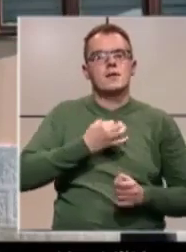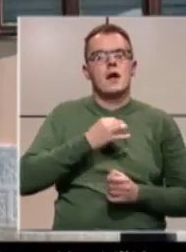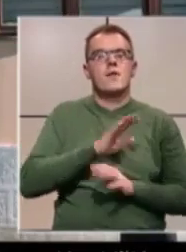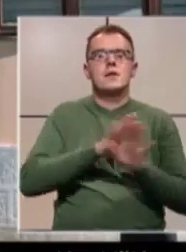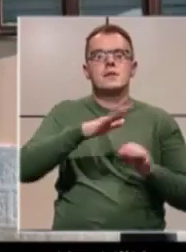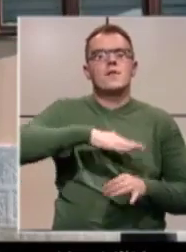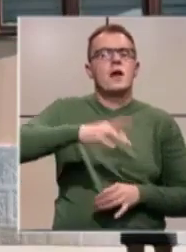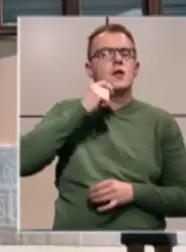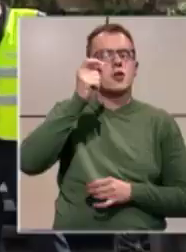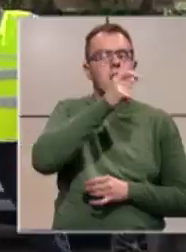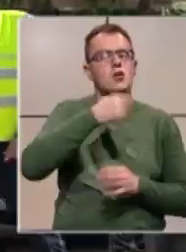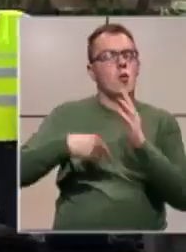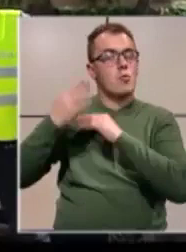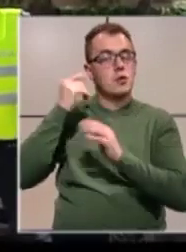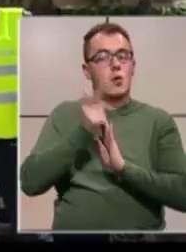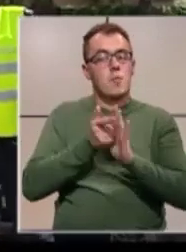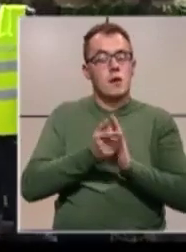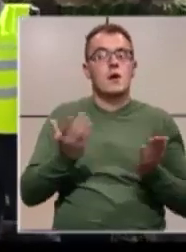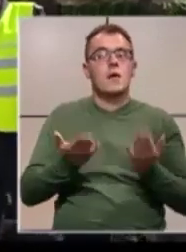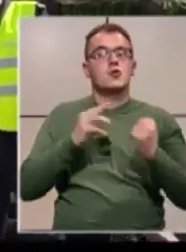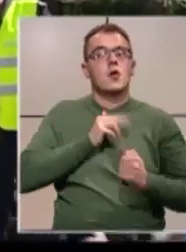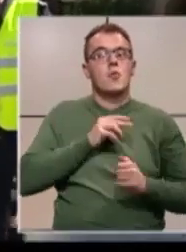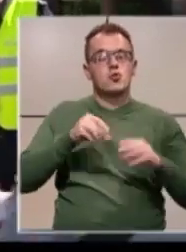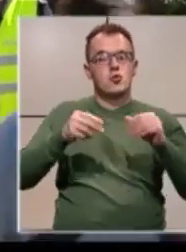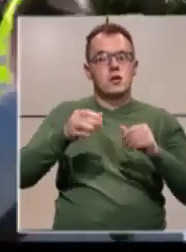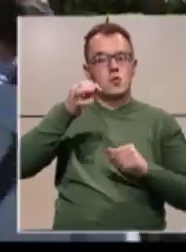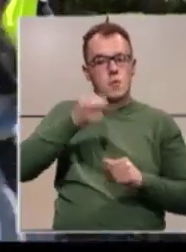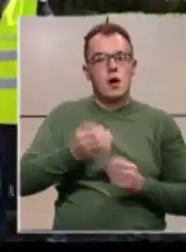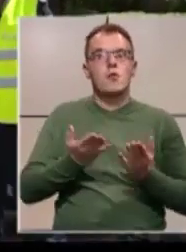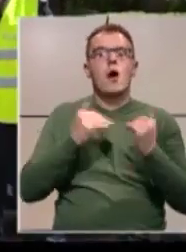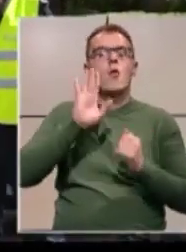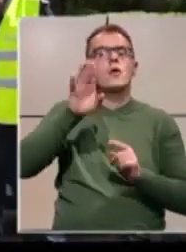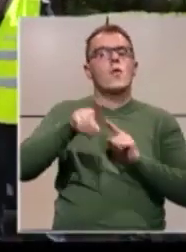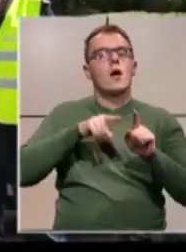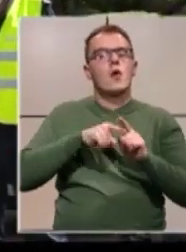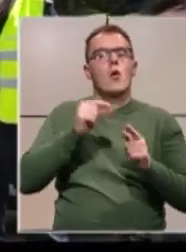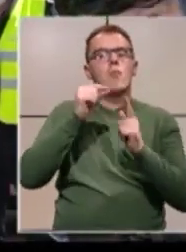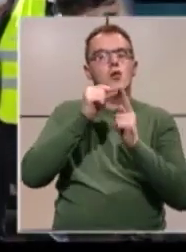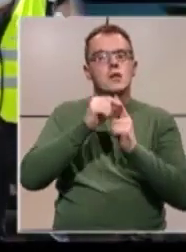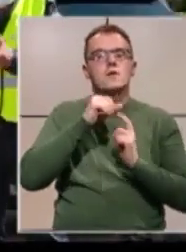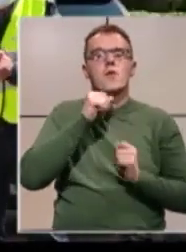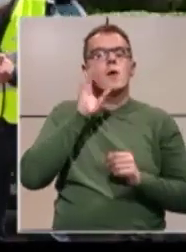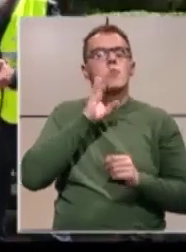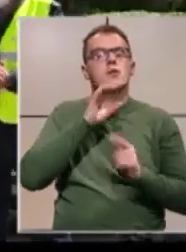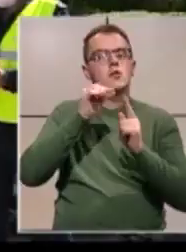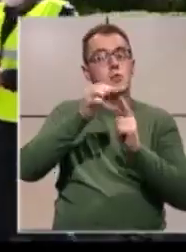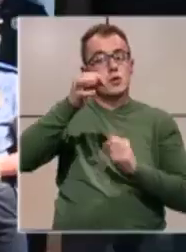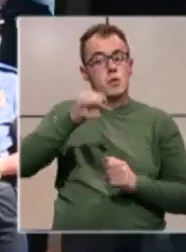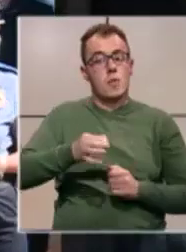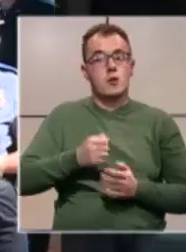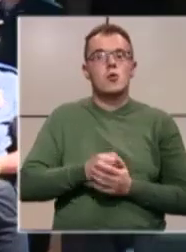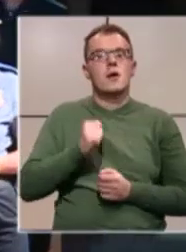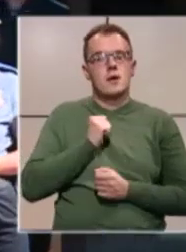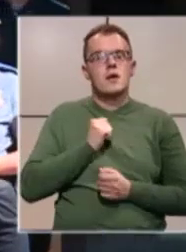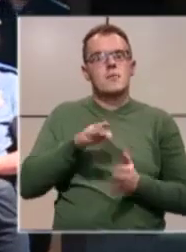svi naši građana u proteklom periodu. Međutim, policajci u Tuzlanskom kantonu, kao i njihove kolege u Posavskom i Bosansko-Podrinskom kantonu,